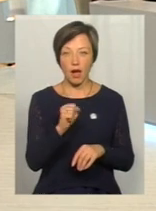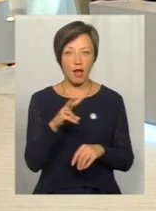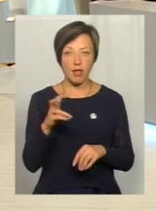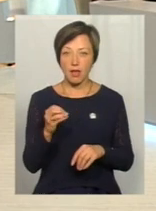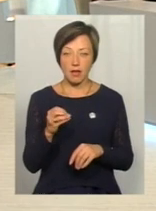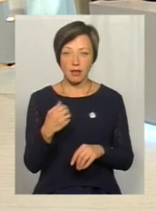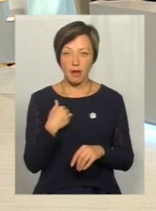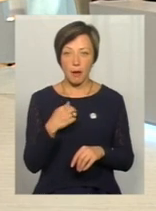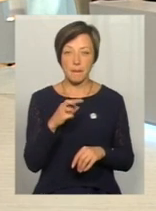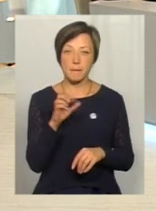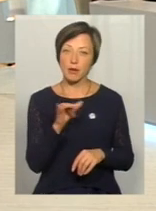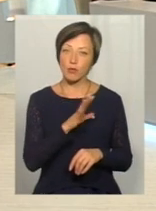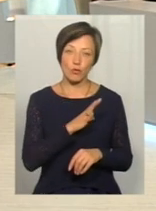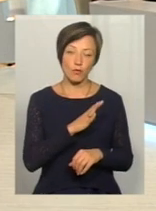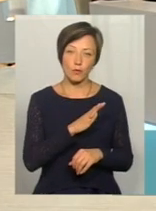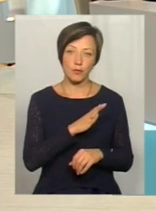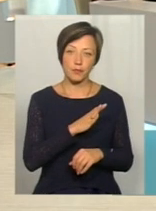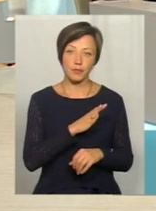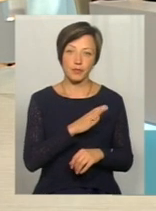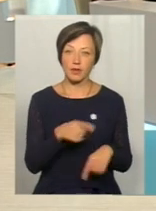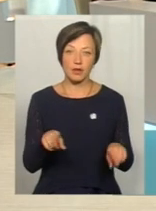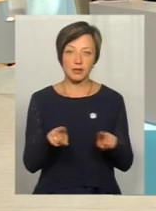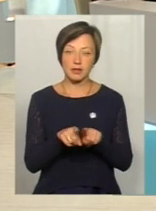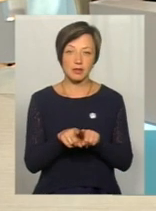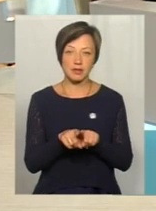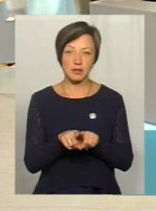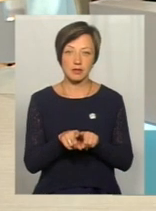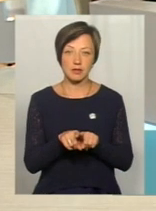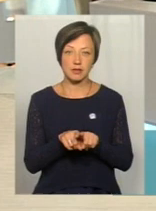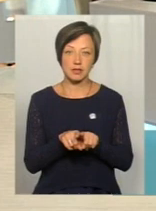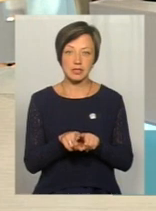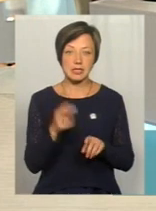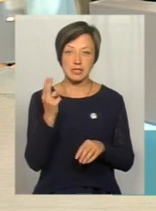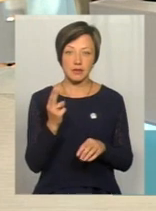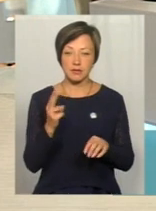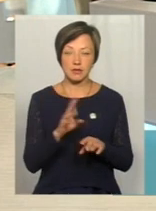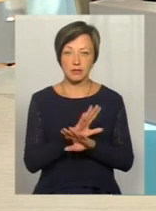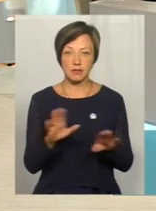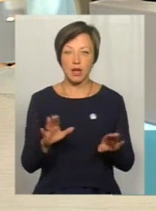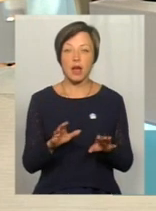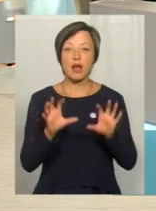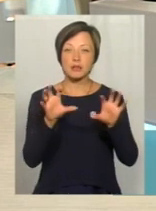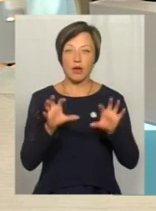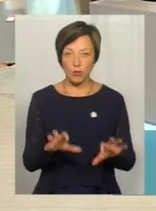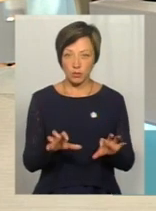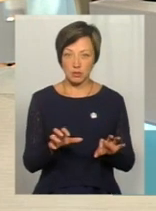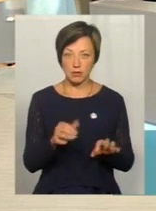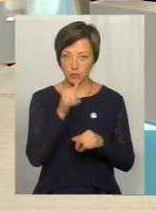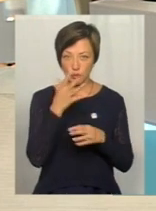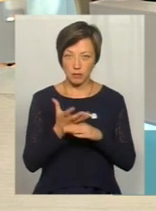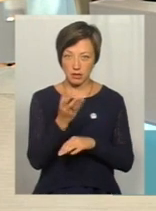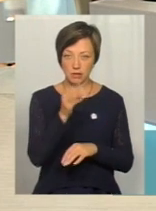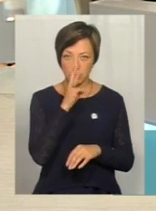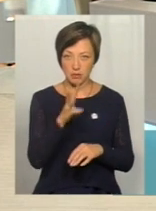ж таки я би був на стільки. Не такі цифри. Тобто, легальний роботодавець не може платити таку